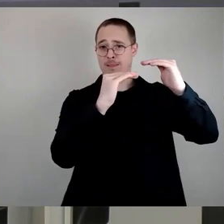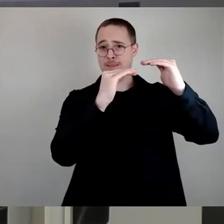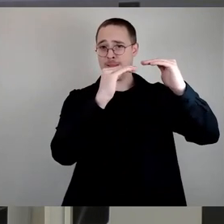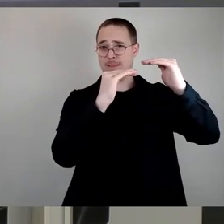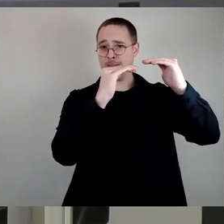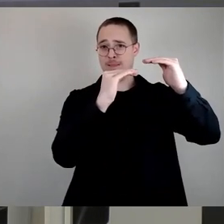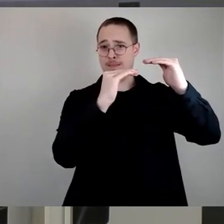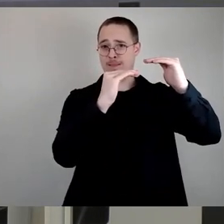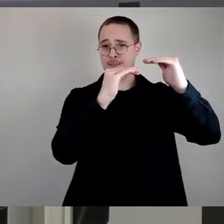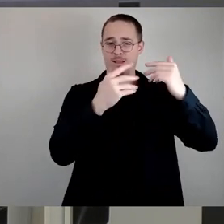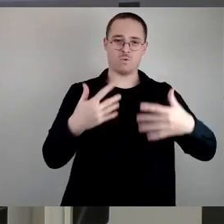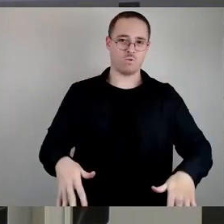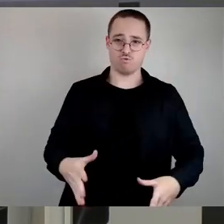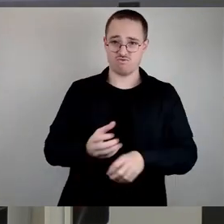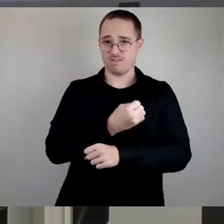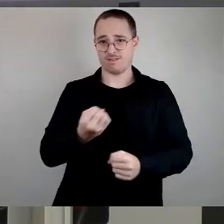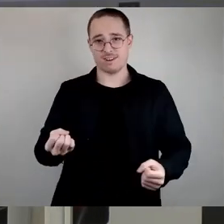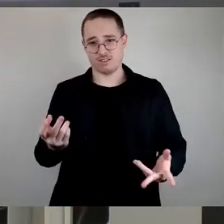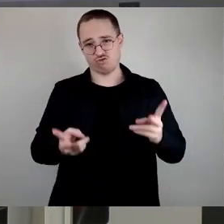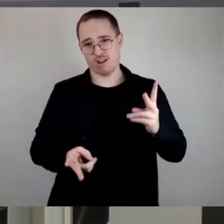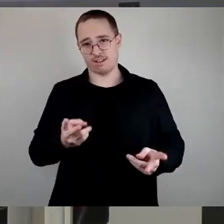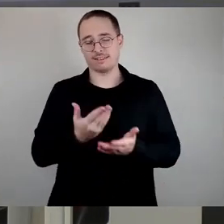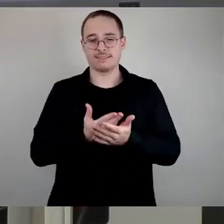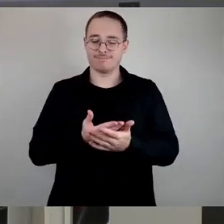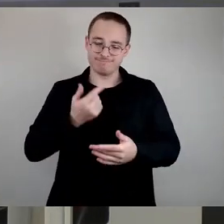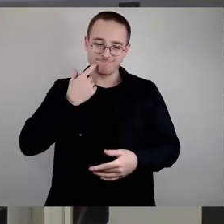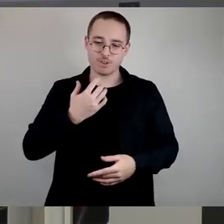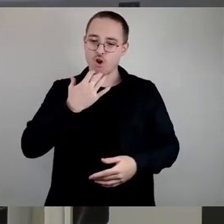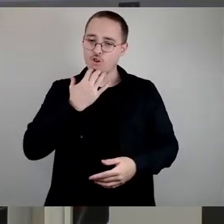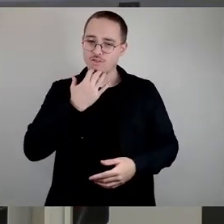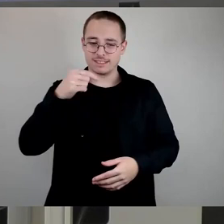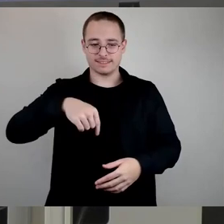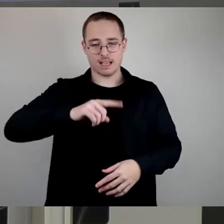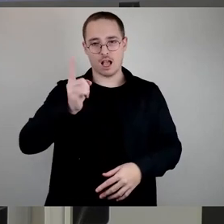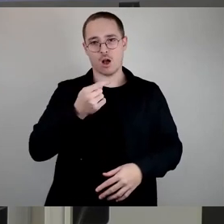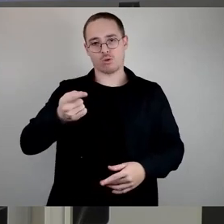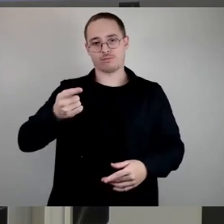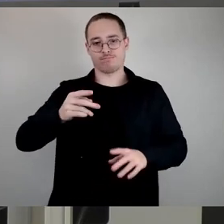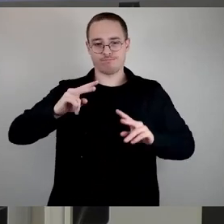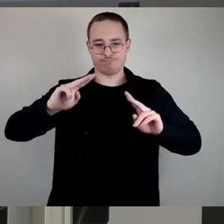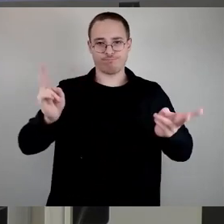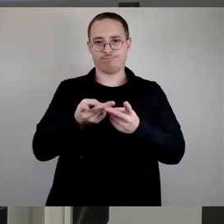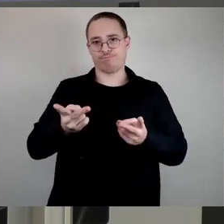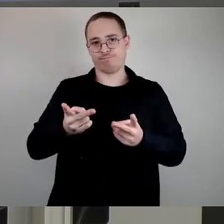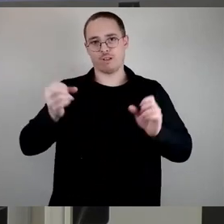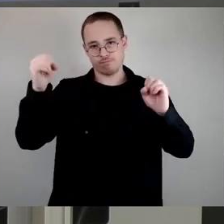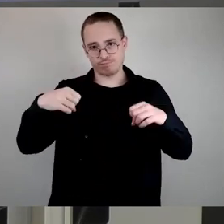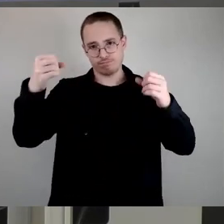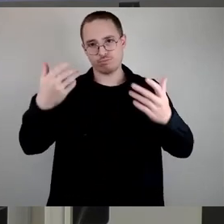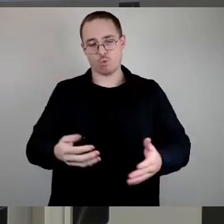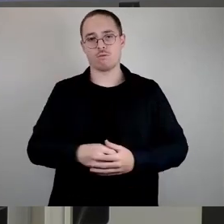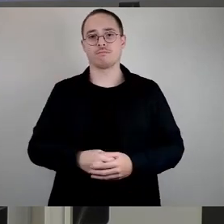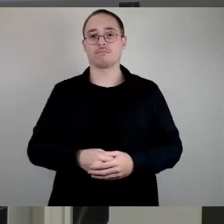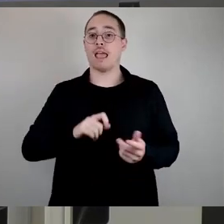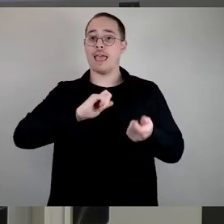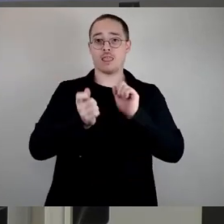dafür auch eine Mehrheit gibt. Und den Änderungsantrag von uns hat Frau Frohwiese schon eingebracht. Und was ich